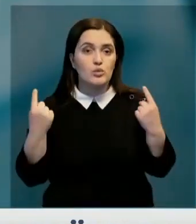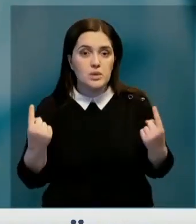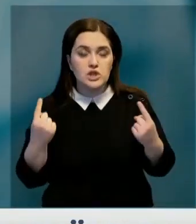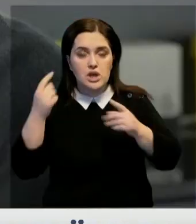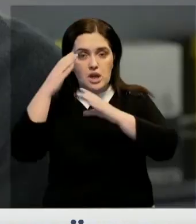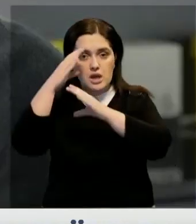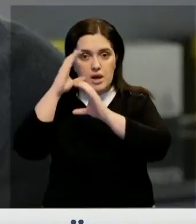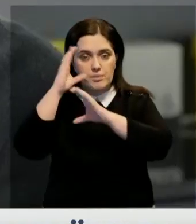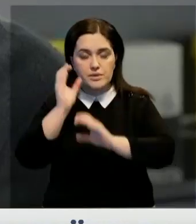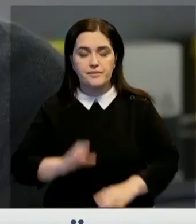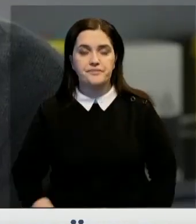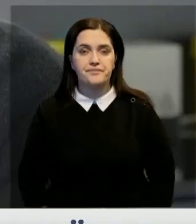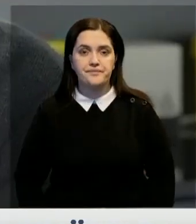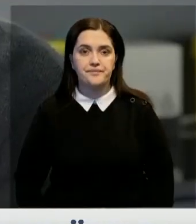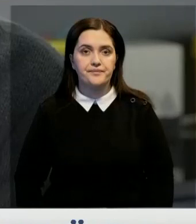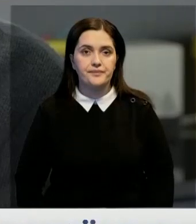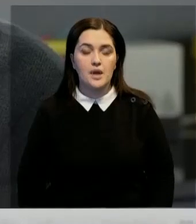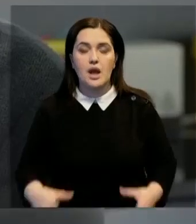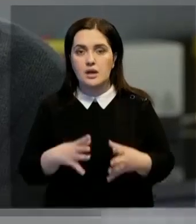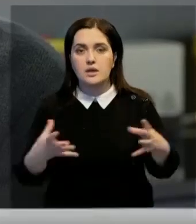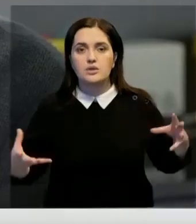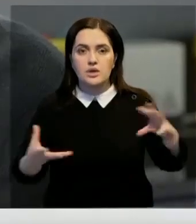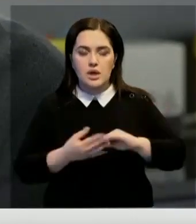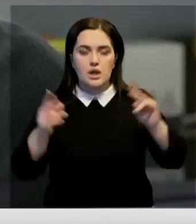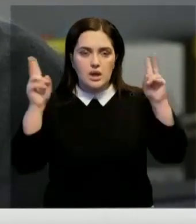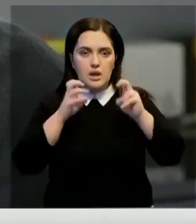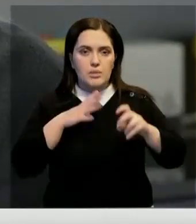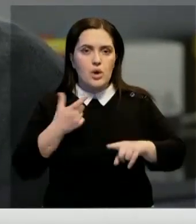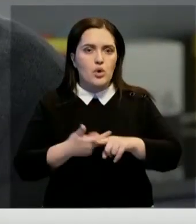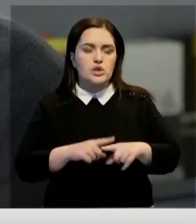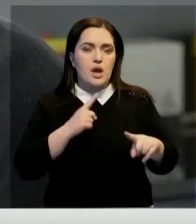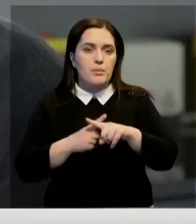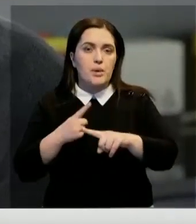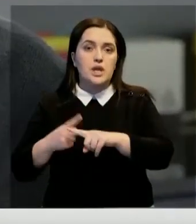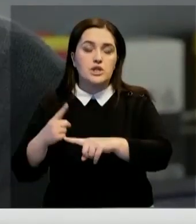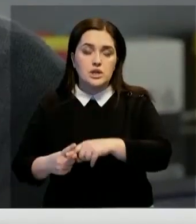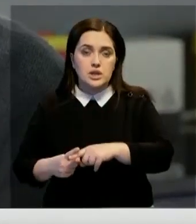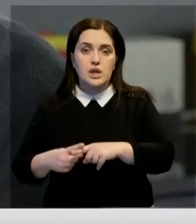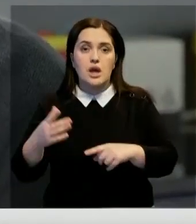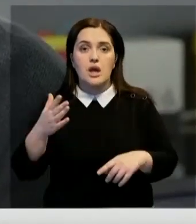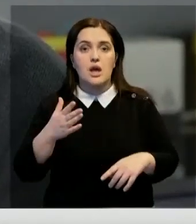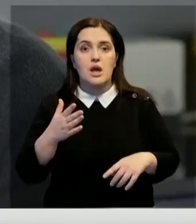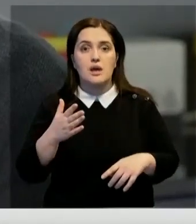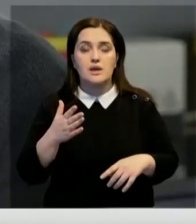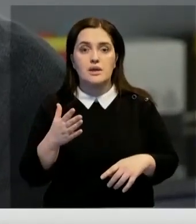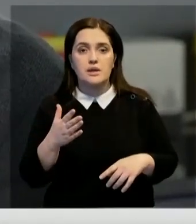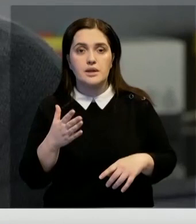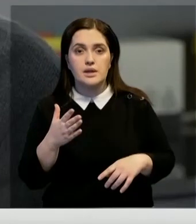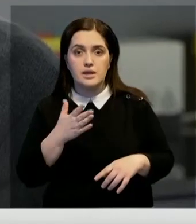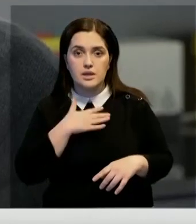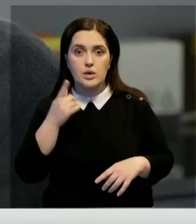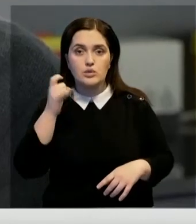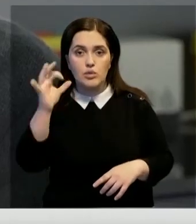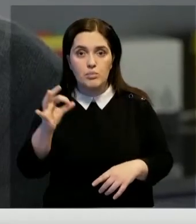лабораторий. Результаты экспериментов были очень положительные. Наше средство «Глипера» показало